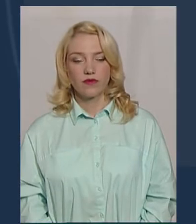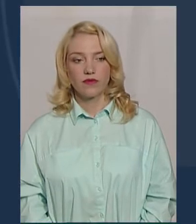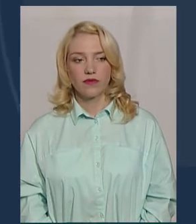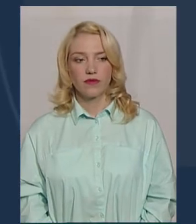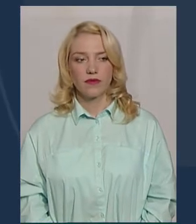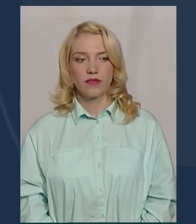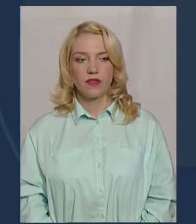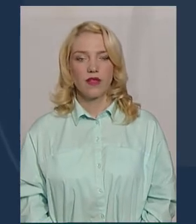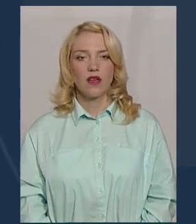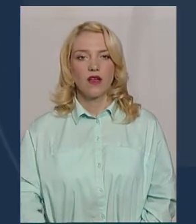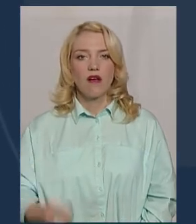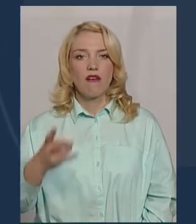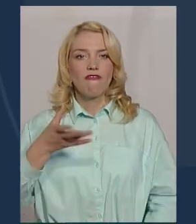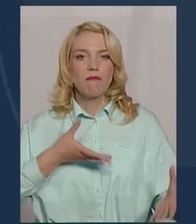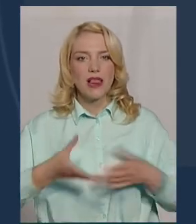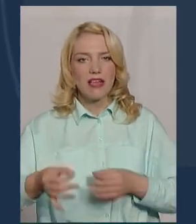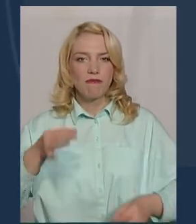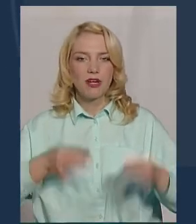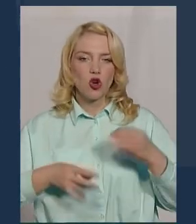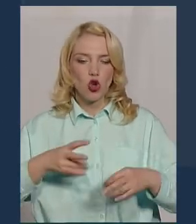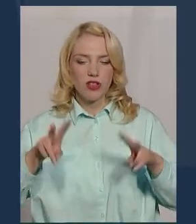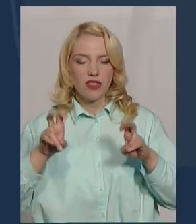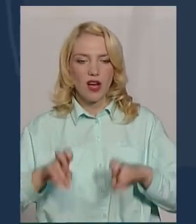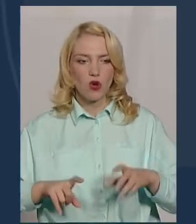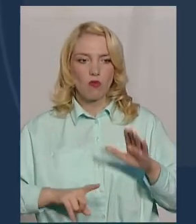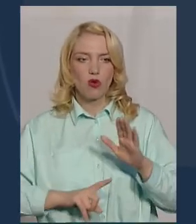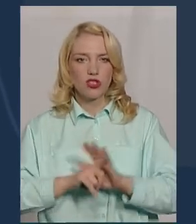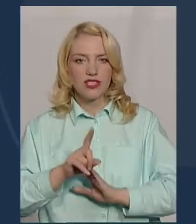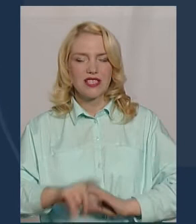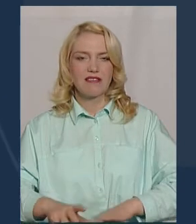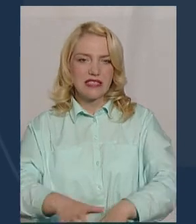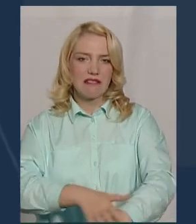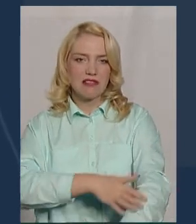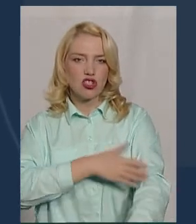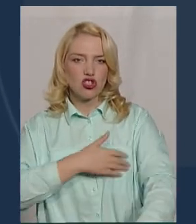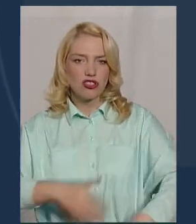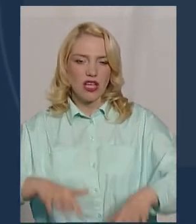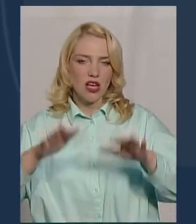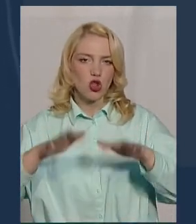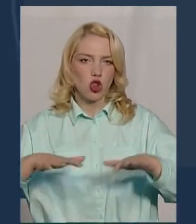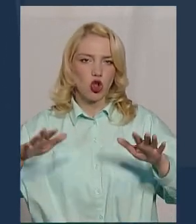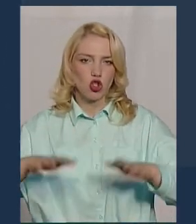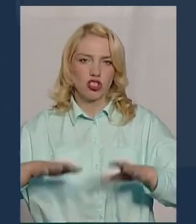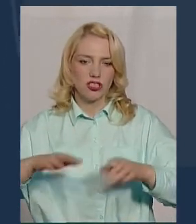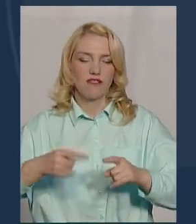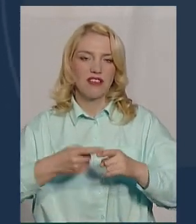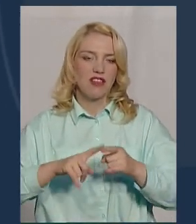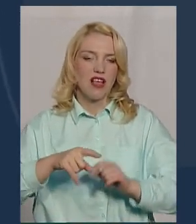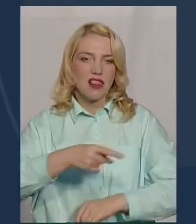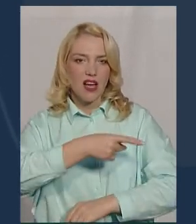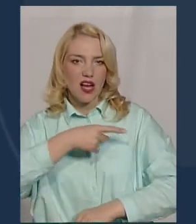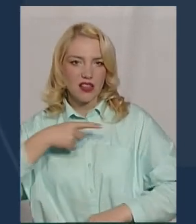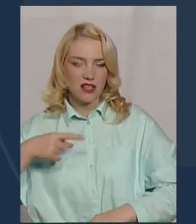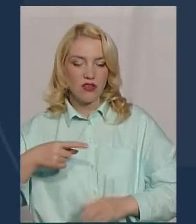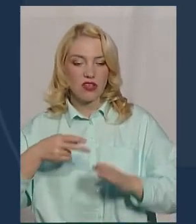Плив природи на культури почався не так з затягних дощів. Більш усіх, звичайно, негативний вплив, як з кінця